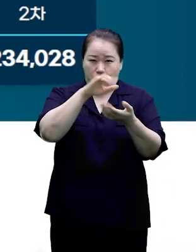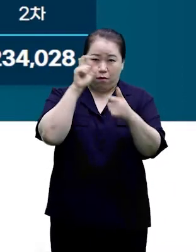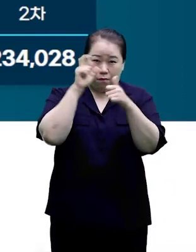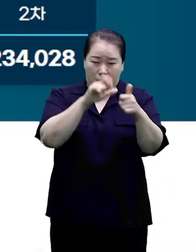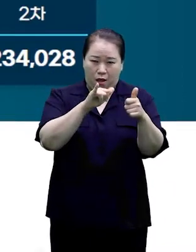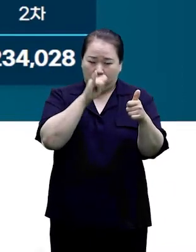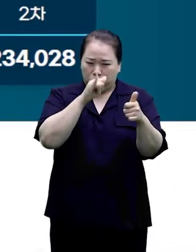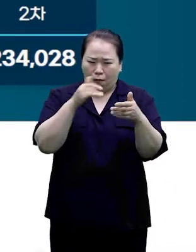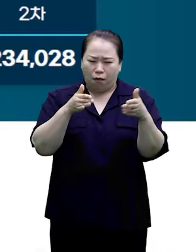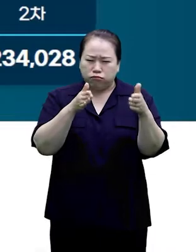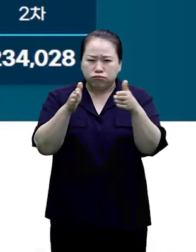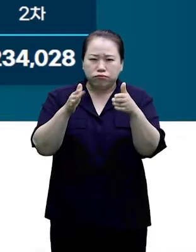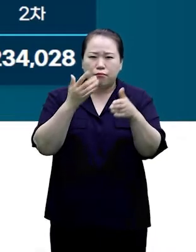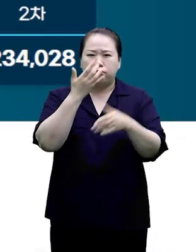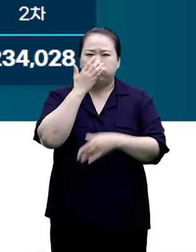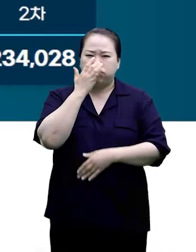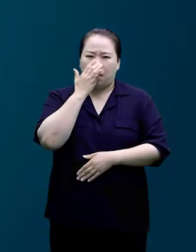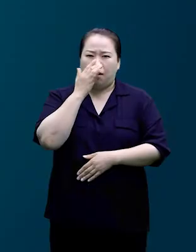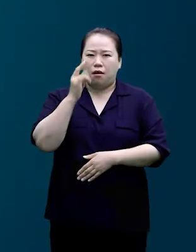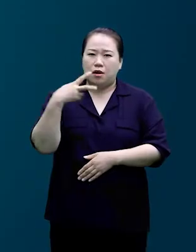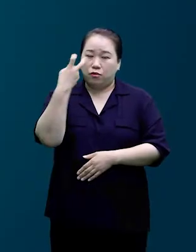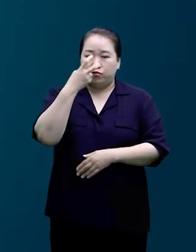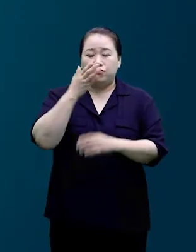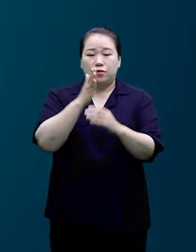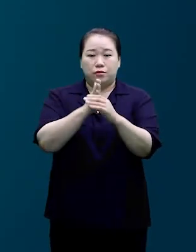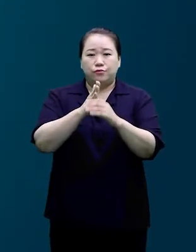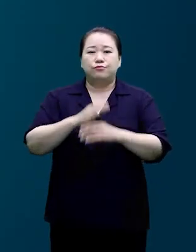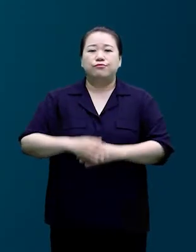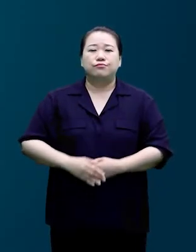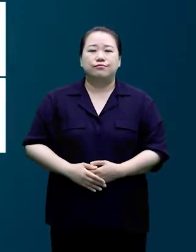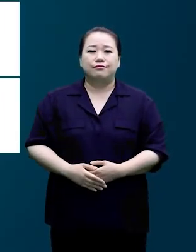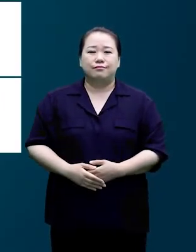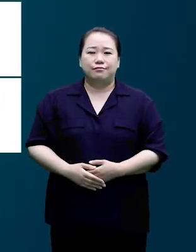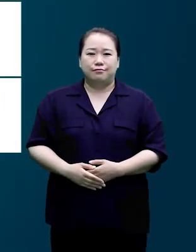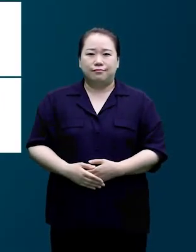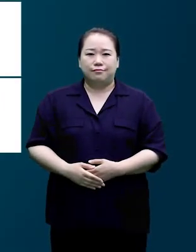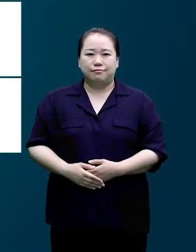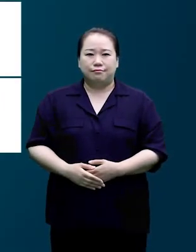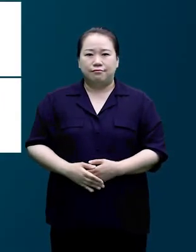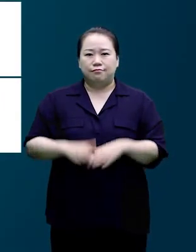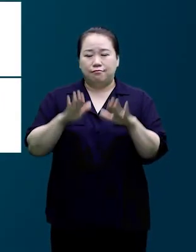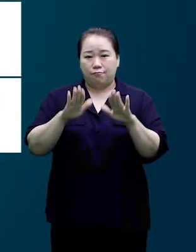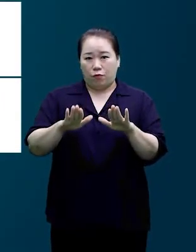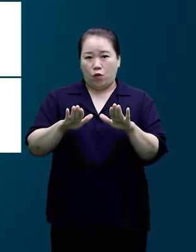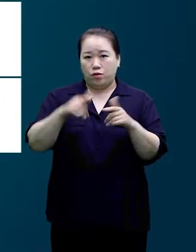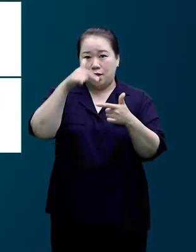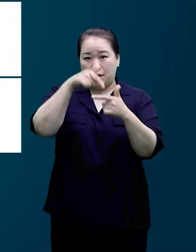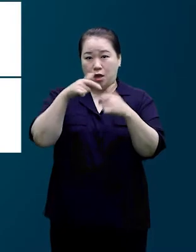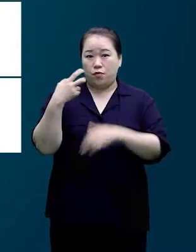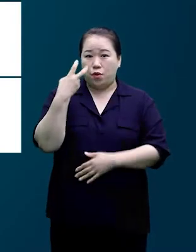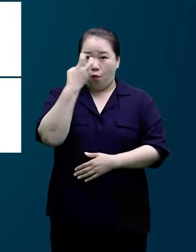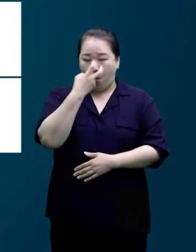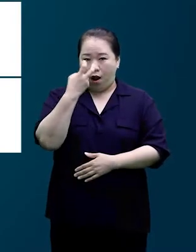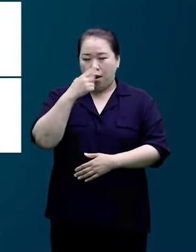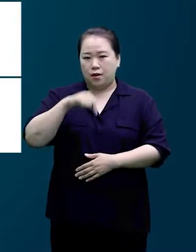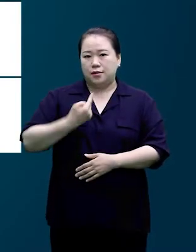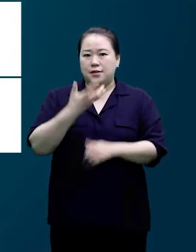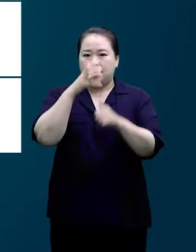없어 역학조사를 진행 중입니다. 오늘 현재 강남구가 관리하고 있는 자가격리자는 1